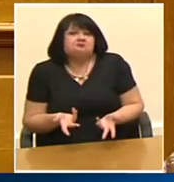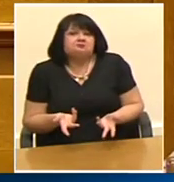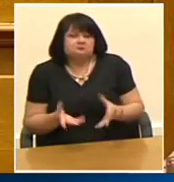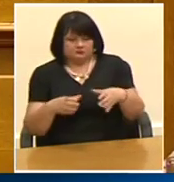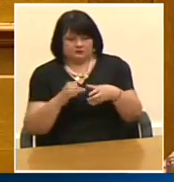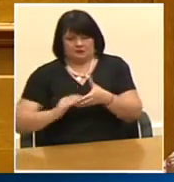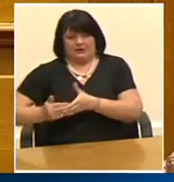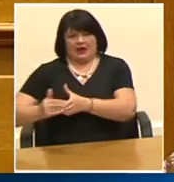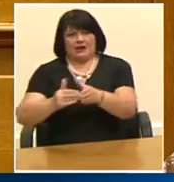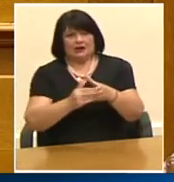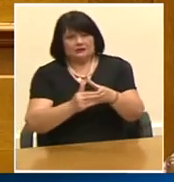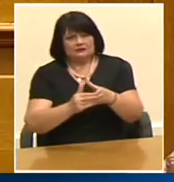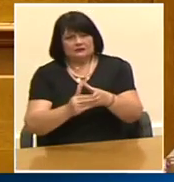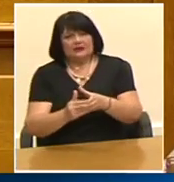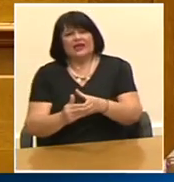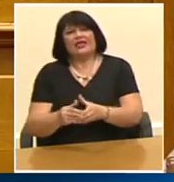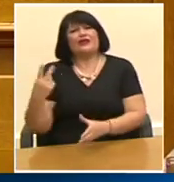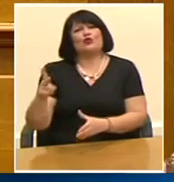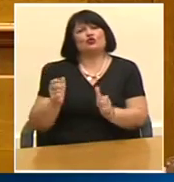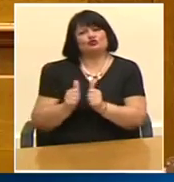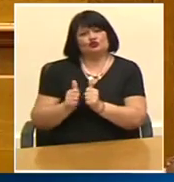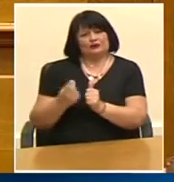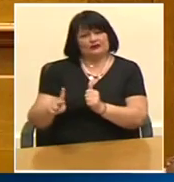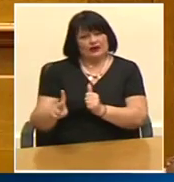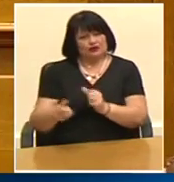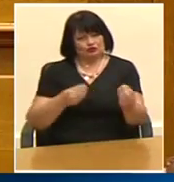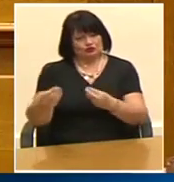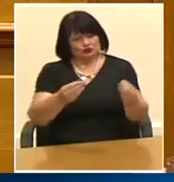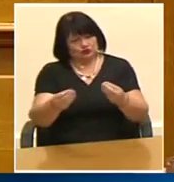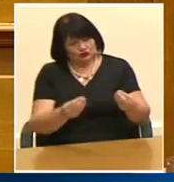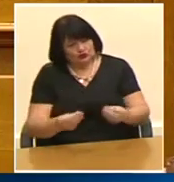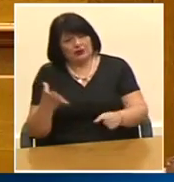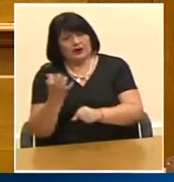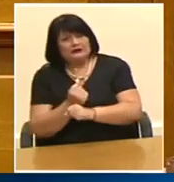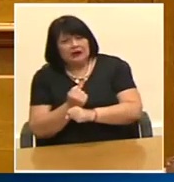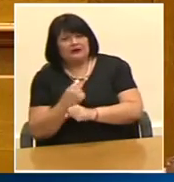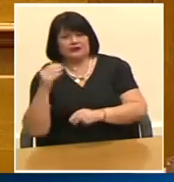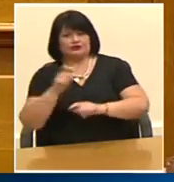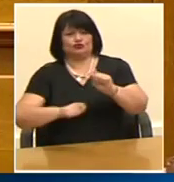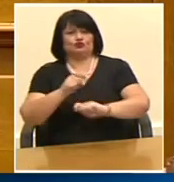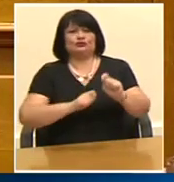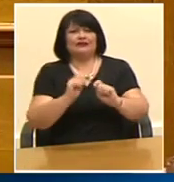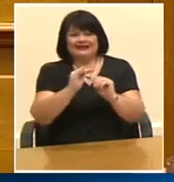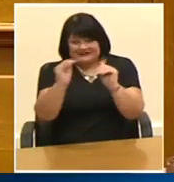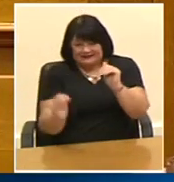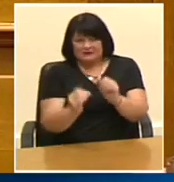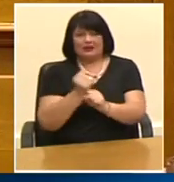βεβαίως μοιράσατε τα λάφυρα της νίκης αλλά τη δουλειά θα τη βγάζουν οι υφιστάμενοι τους